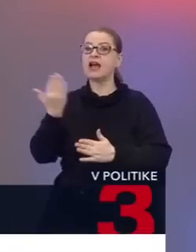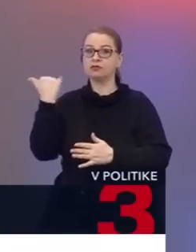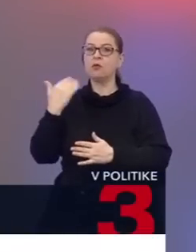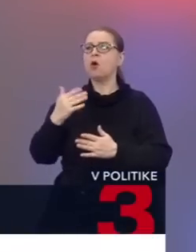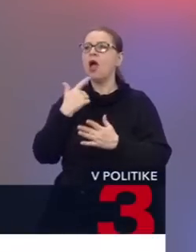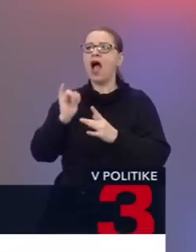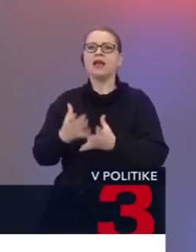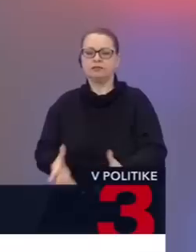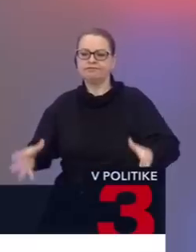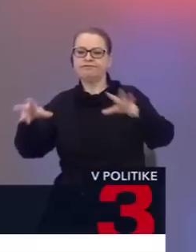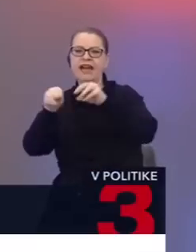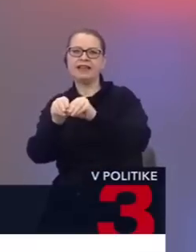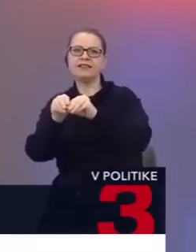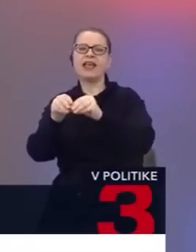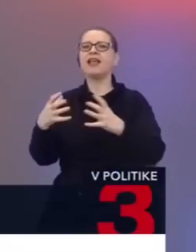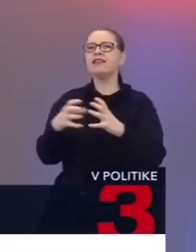Ďakujem za